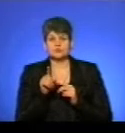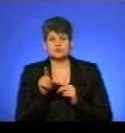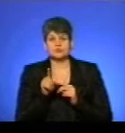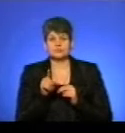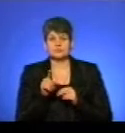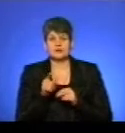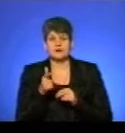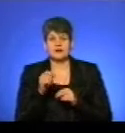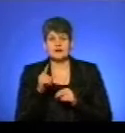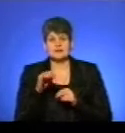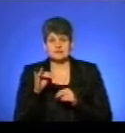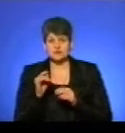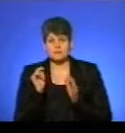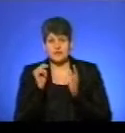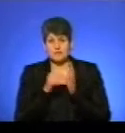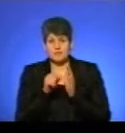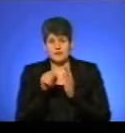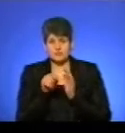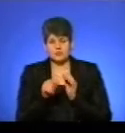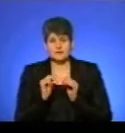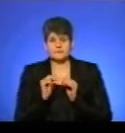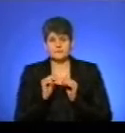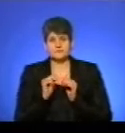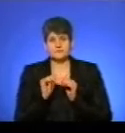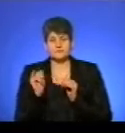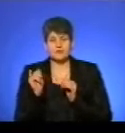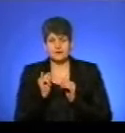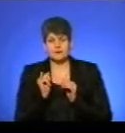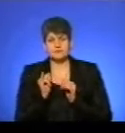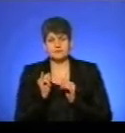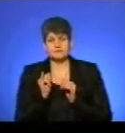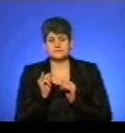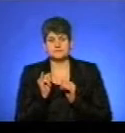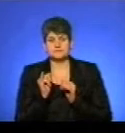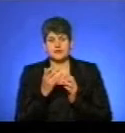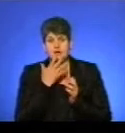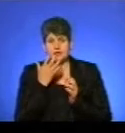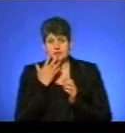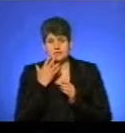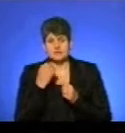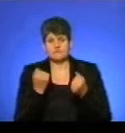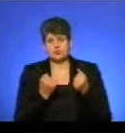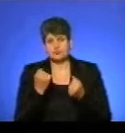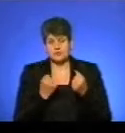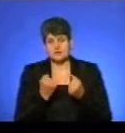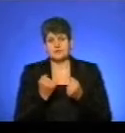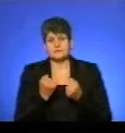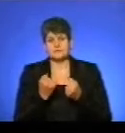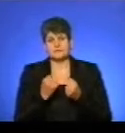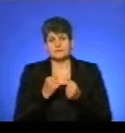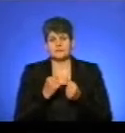вихлопними газами, які щоб не потрапляли в салон автомобіля. І грітися в автомобілі, безпосередньо,